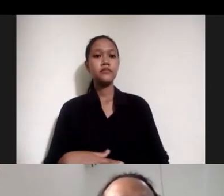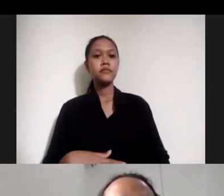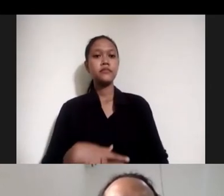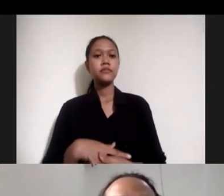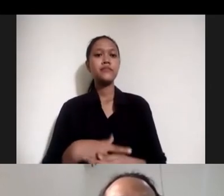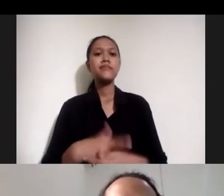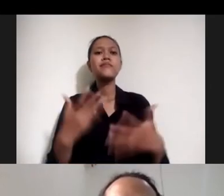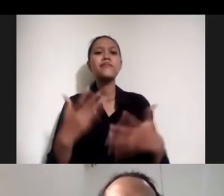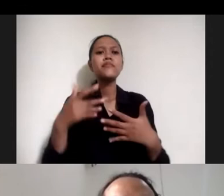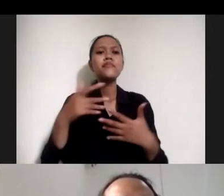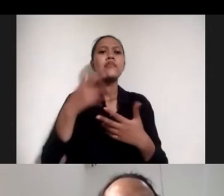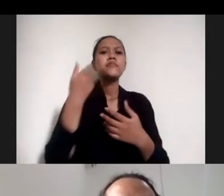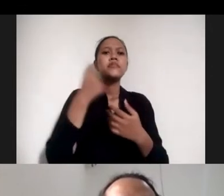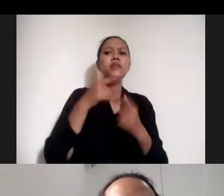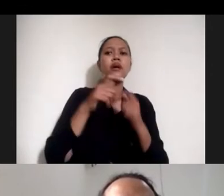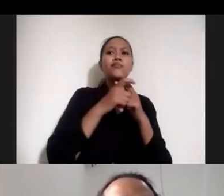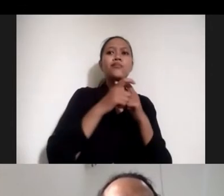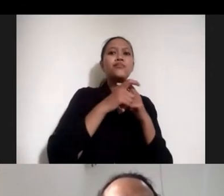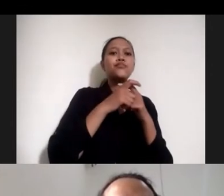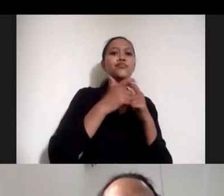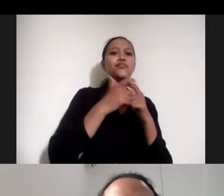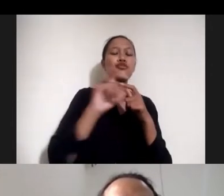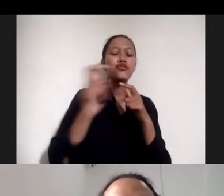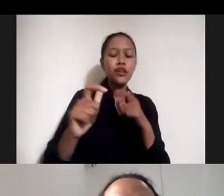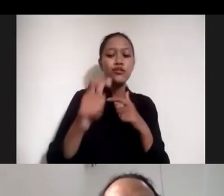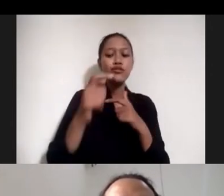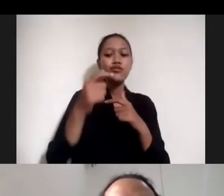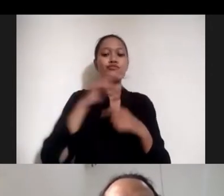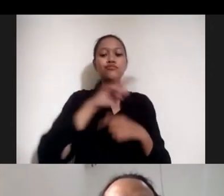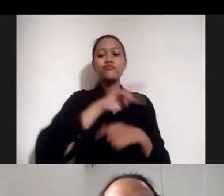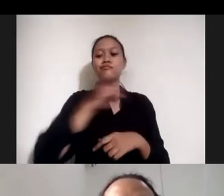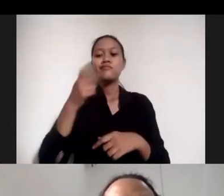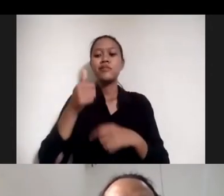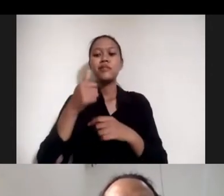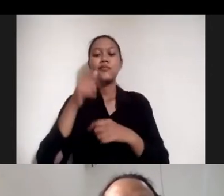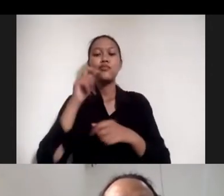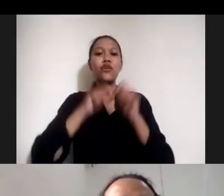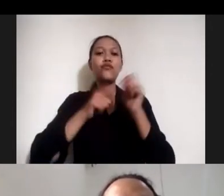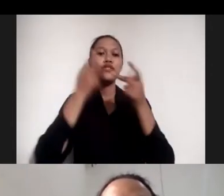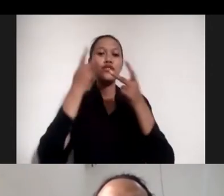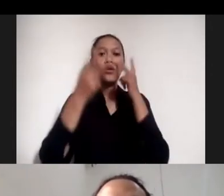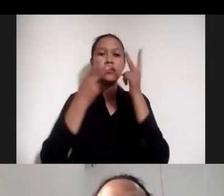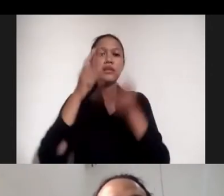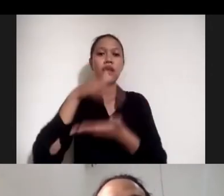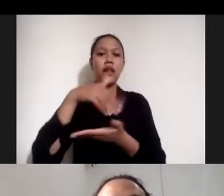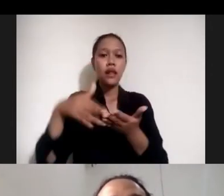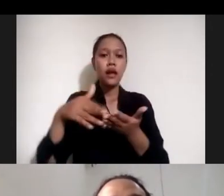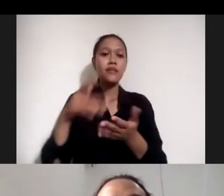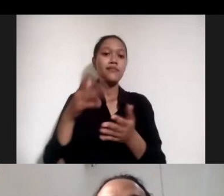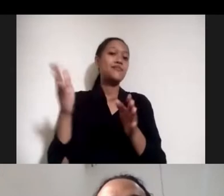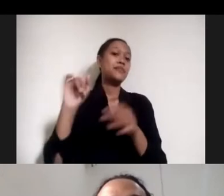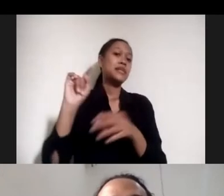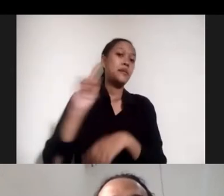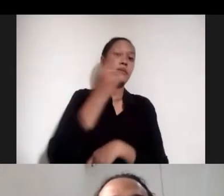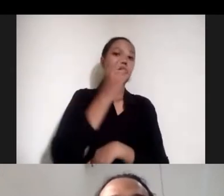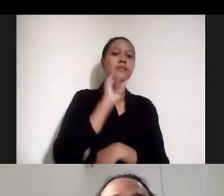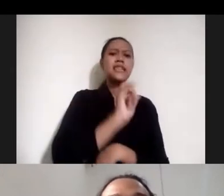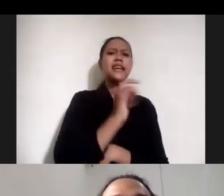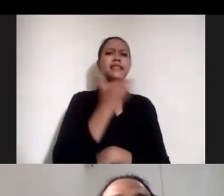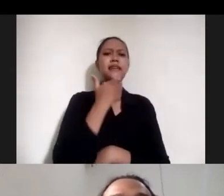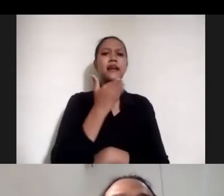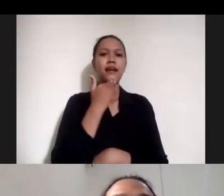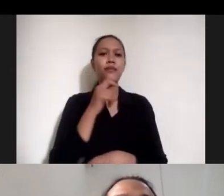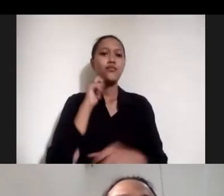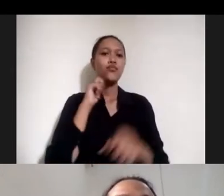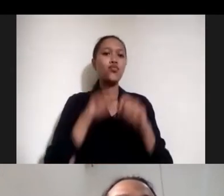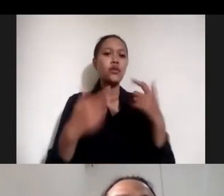bikin visualisasi datanya itu saya jelaskan disini. Pertama itu caranya sederhana cuman bikin yang namanya google